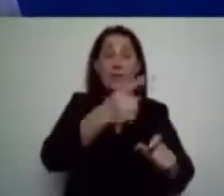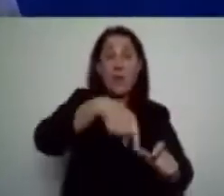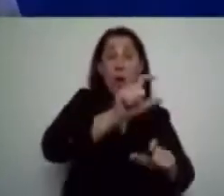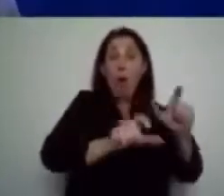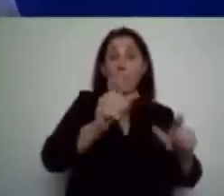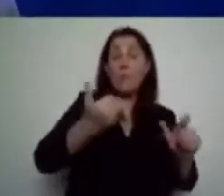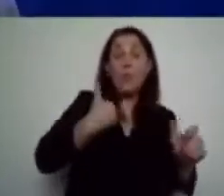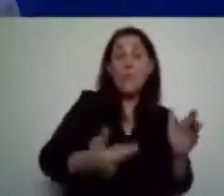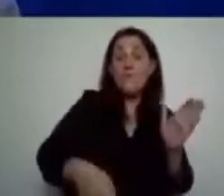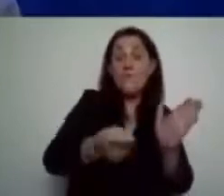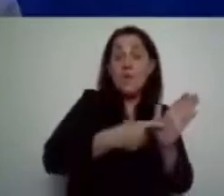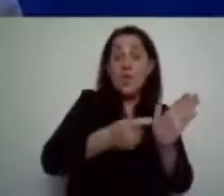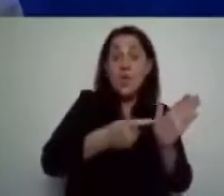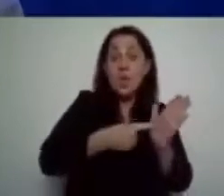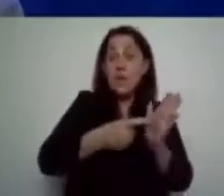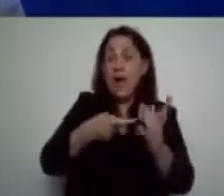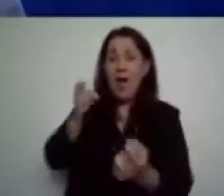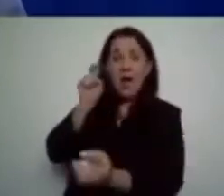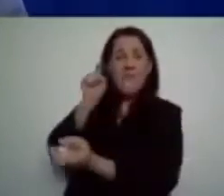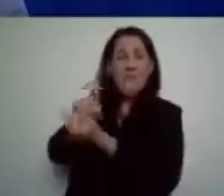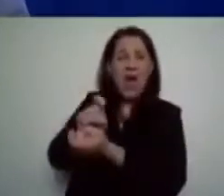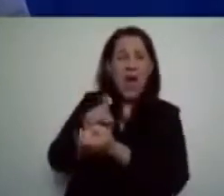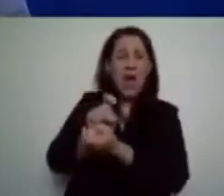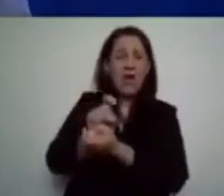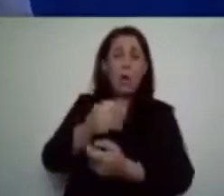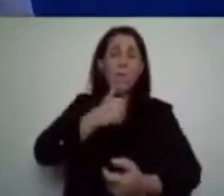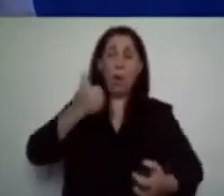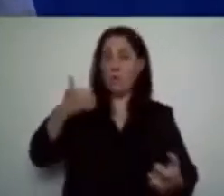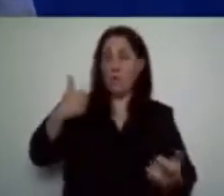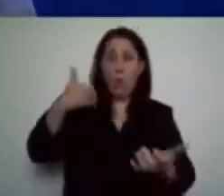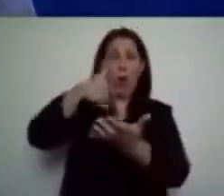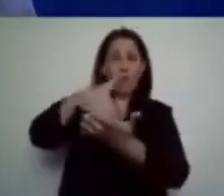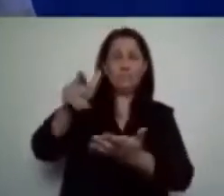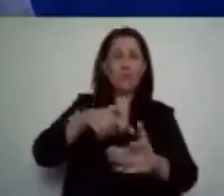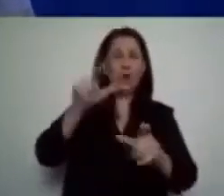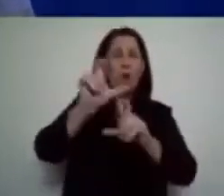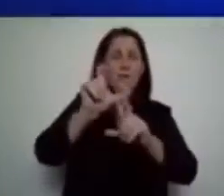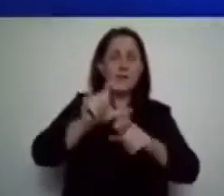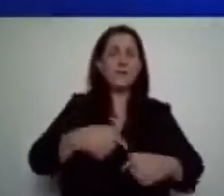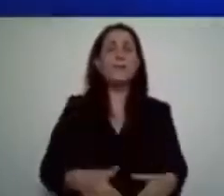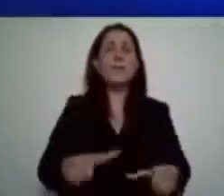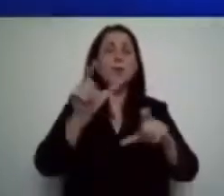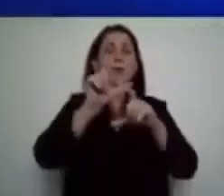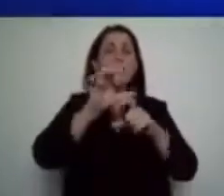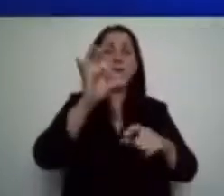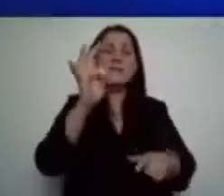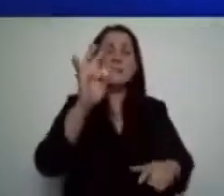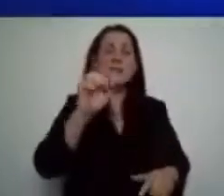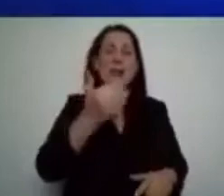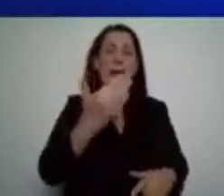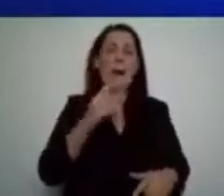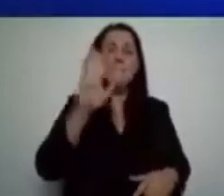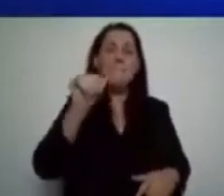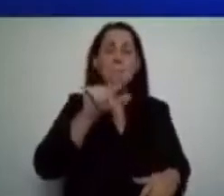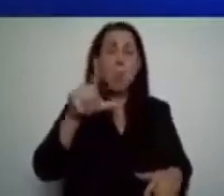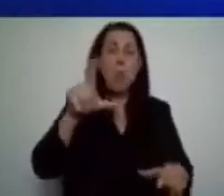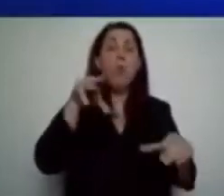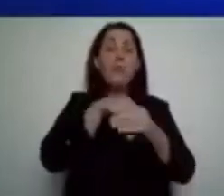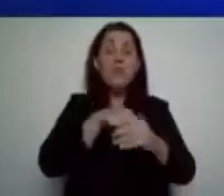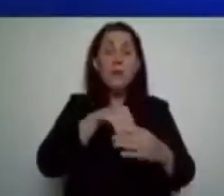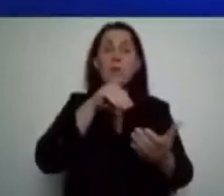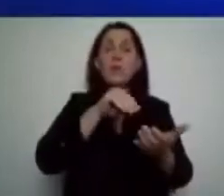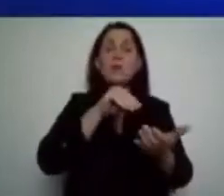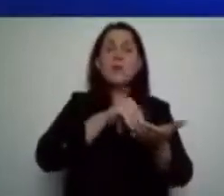zawetowania, odrzucenia przez Polskę tej konwencji. Przypomnę, konwencja stambulska przewiduje między innymi, że